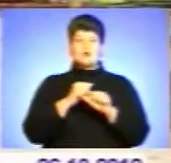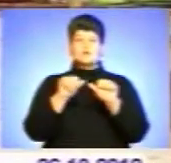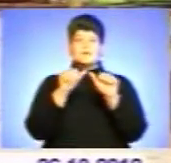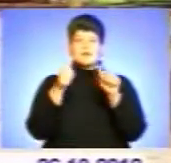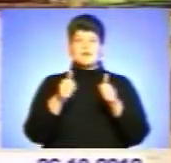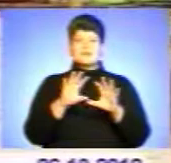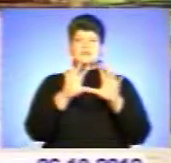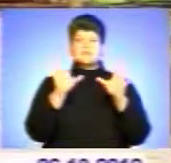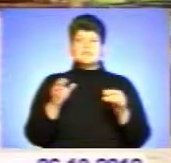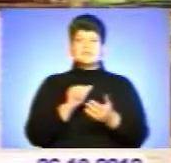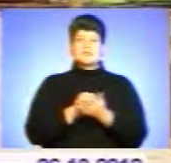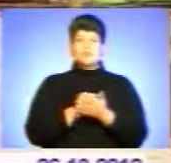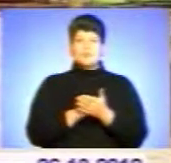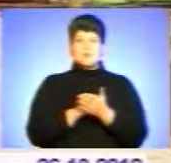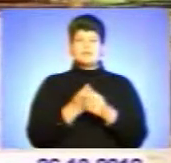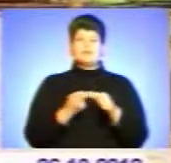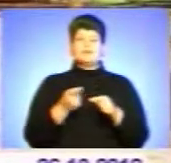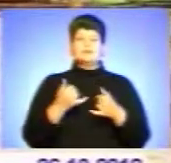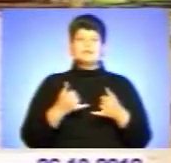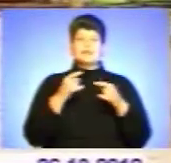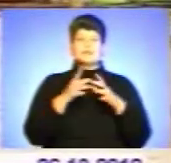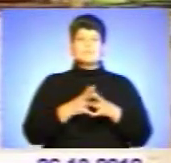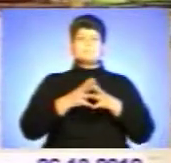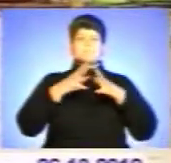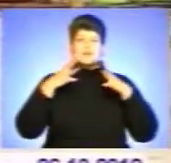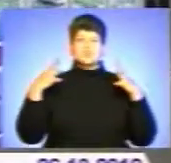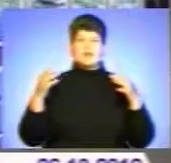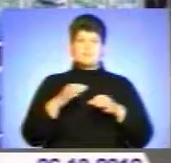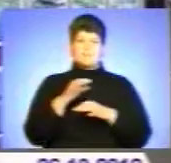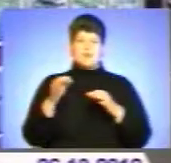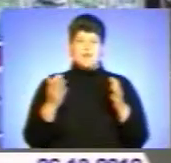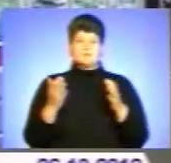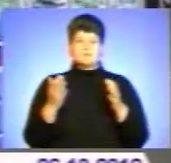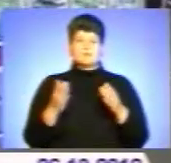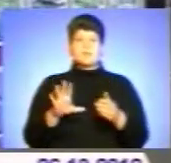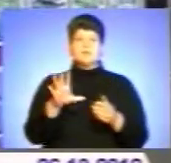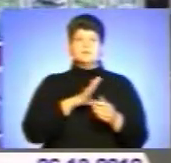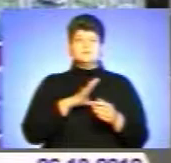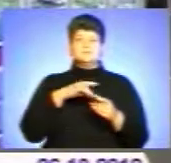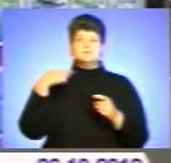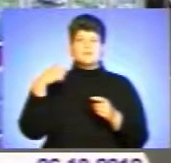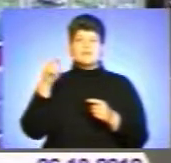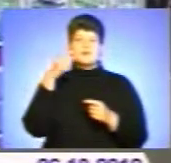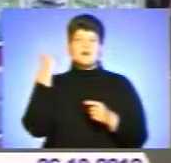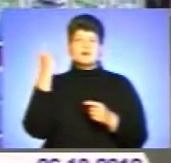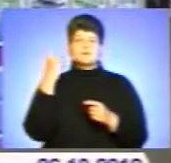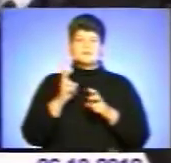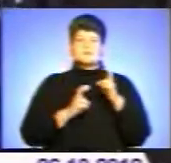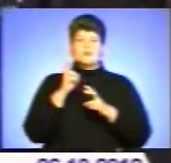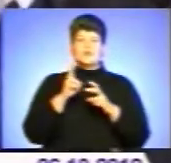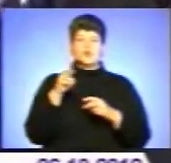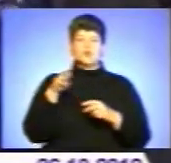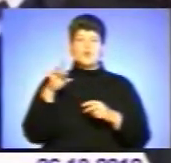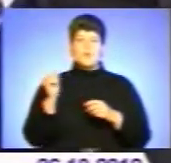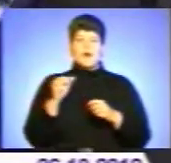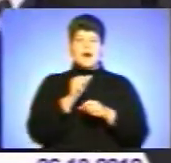всіх документів для таких масштабних проєктів. Побував президент і на Харківському заводі «Турбоатом». Там